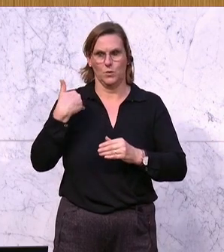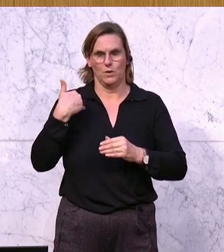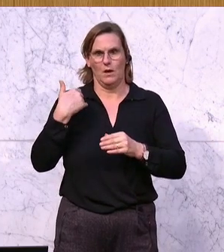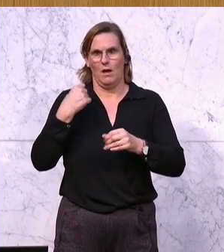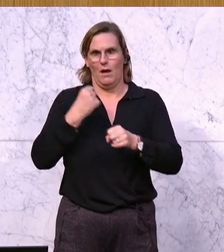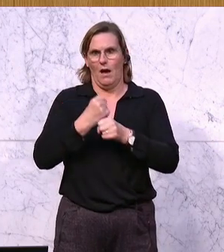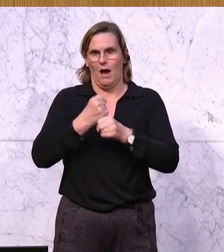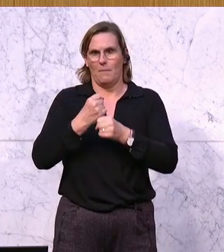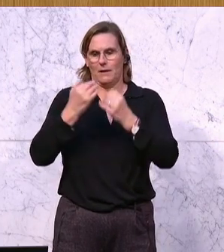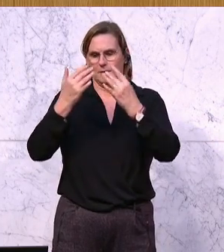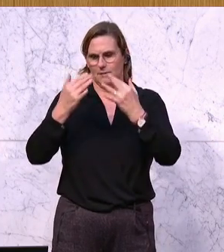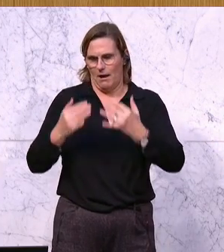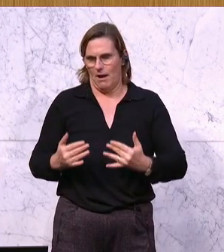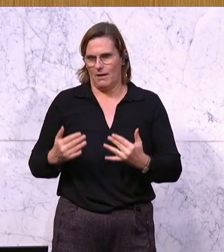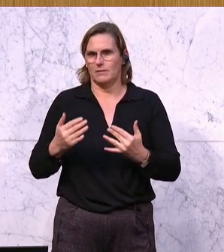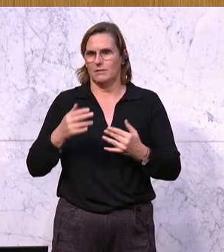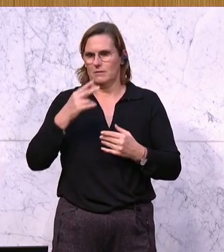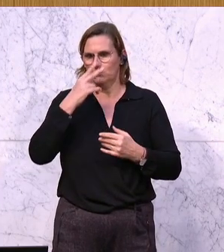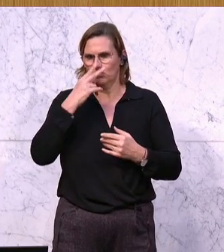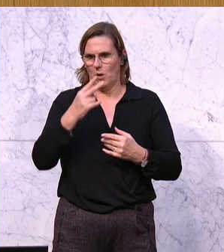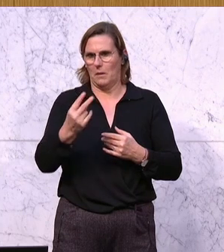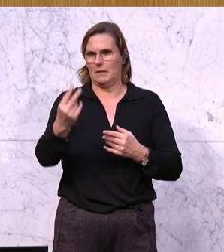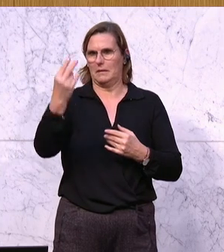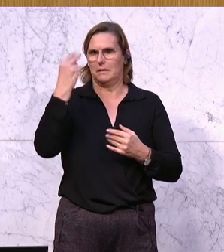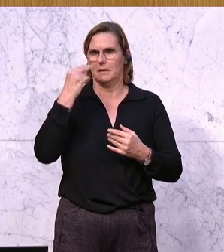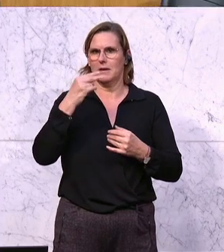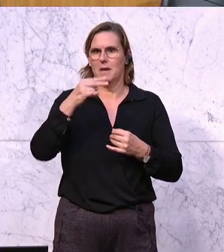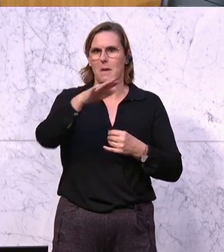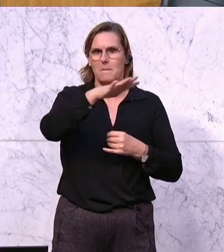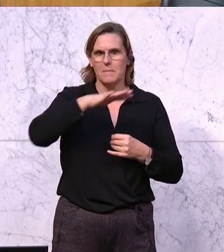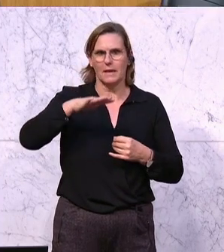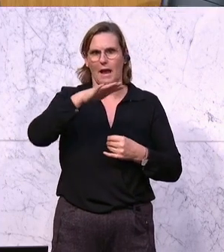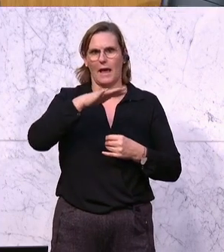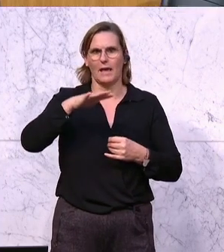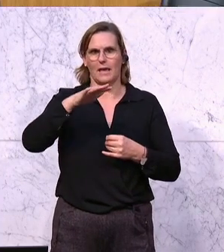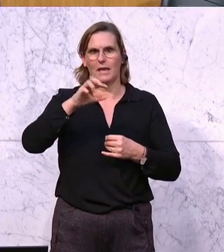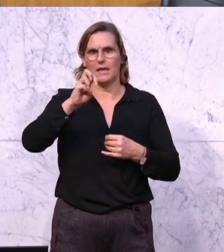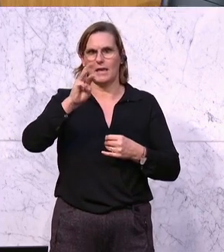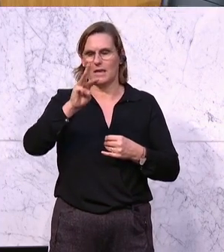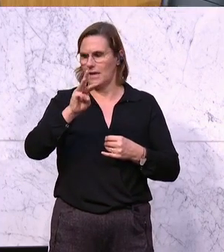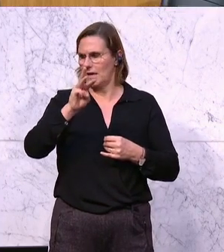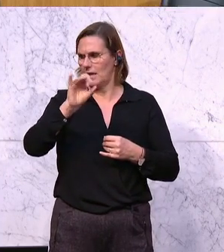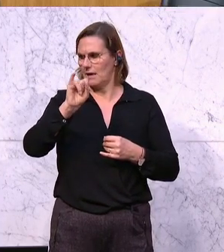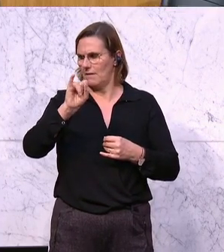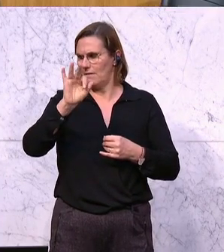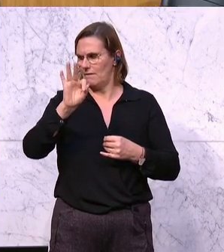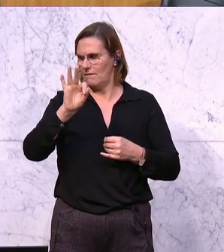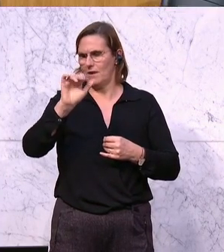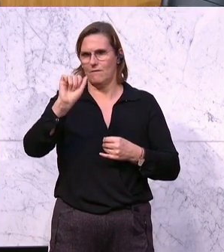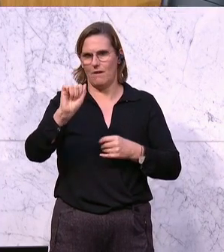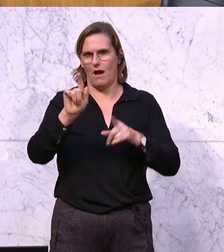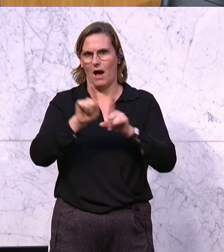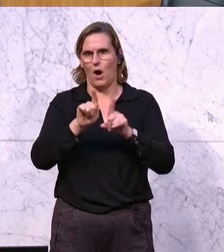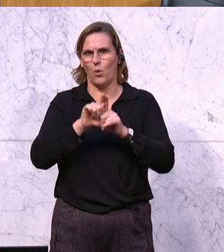die Zahlen aufnehmen und wir sehen selber aus dem Bereich der WIVO, dass es hier nicht gerade gut und rosig um die österreichische Wirtschaft